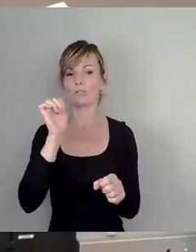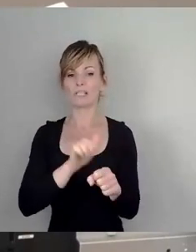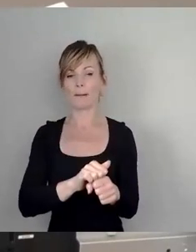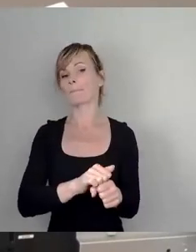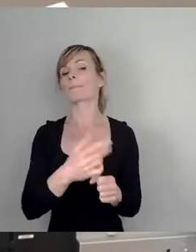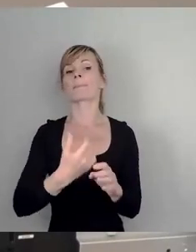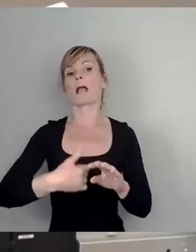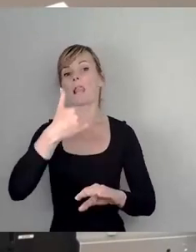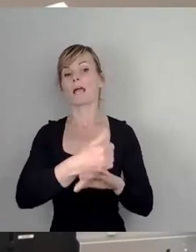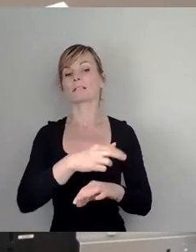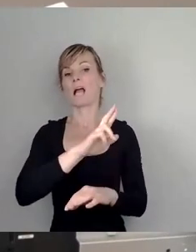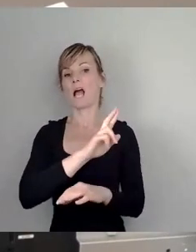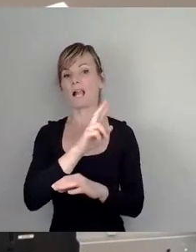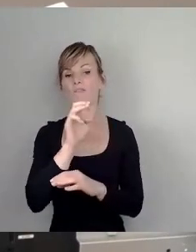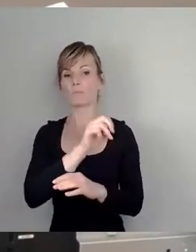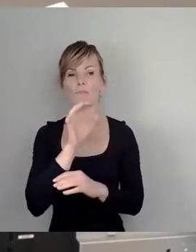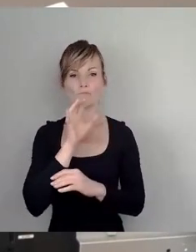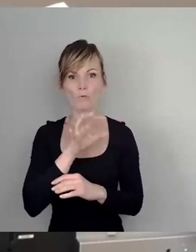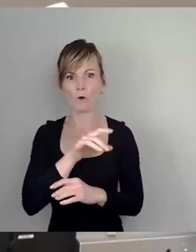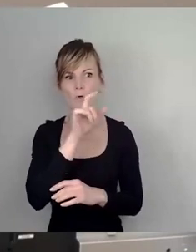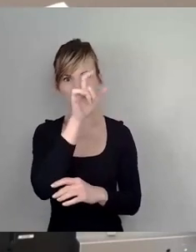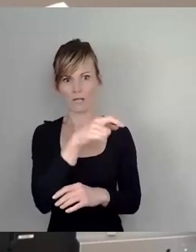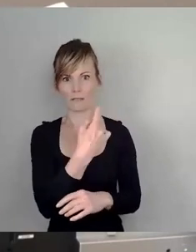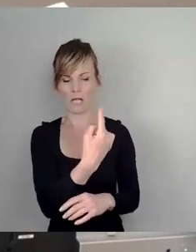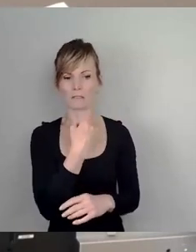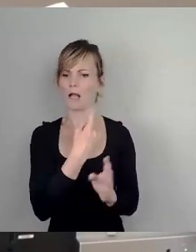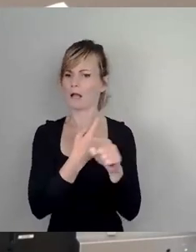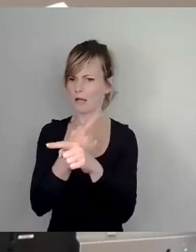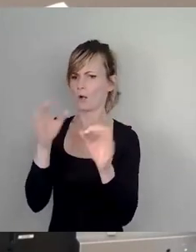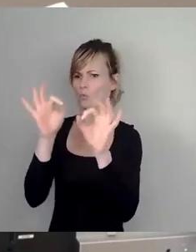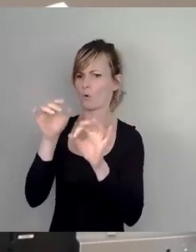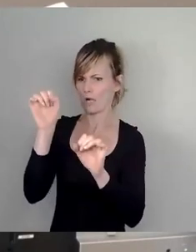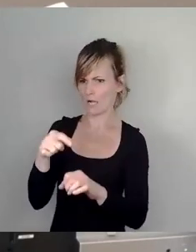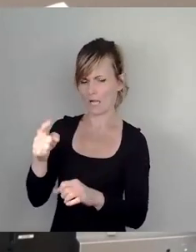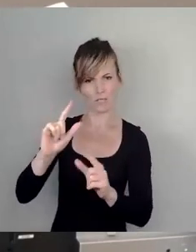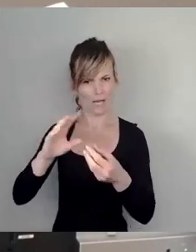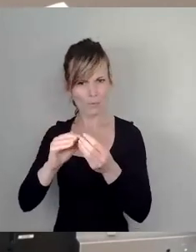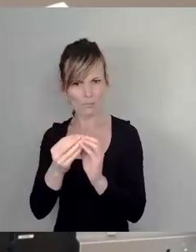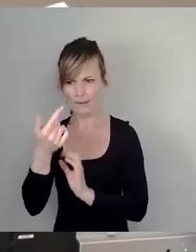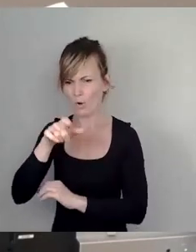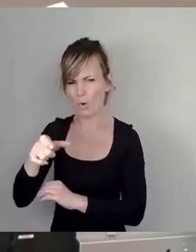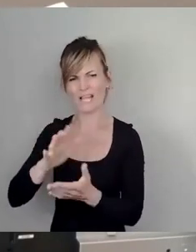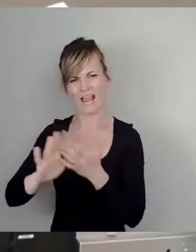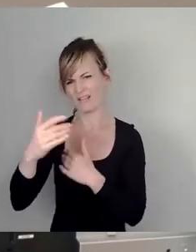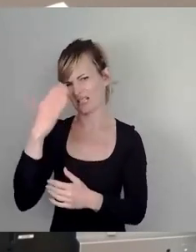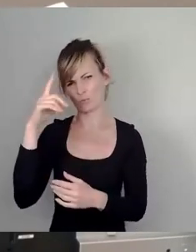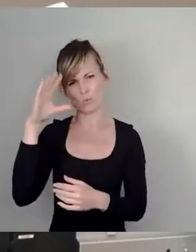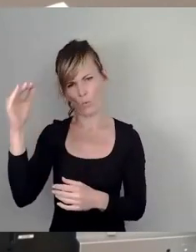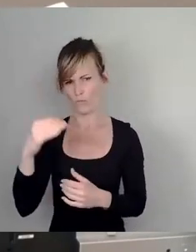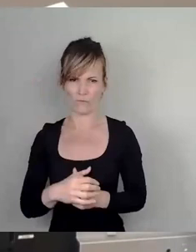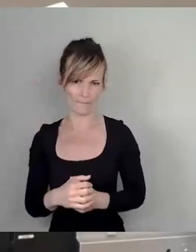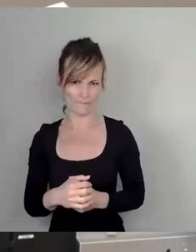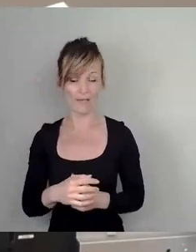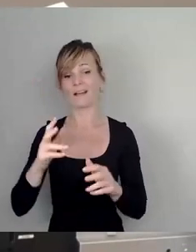allen mal zu googeln. Denn es gäbe überhaupt kein Problem, die Leute sind einfach zu doof. Die Verwaltung